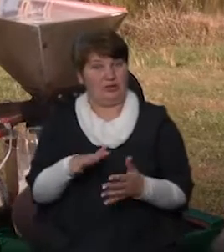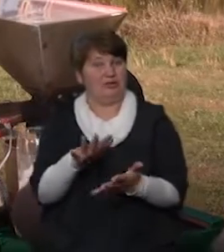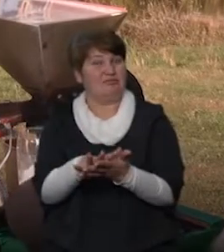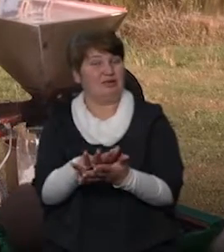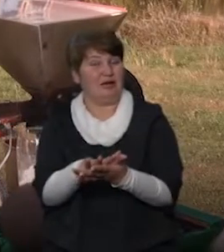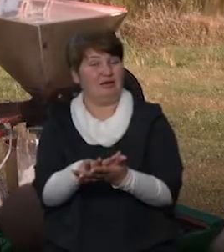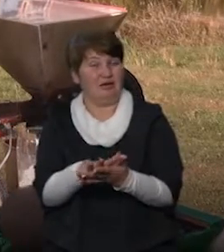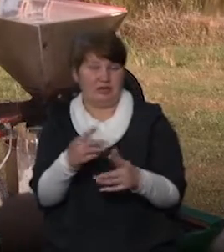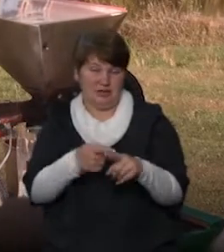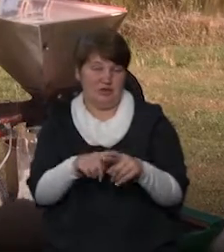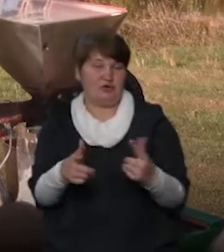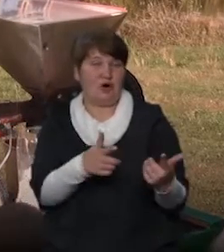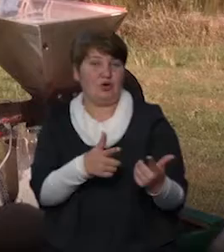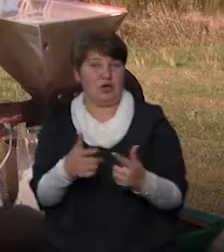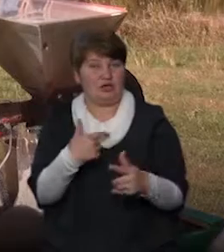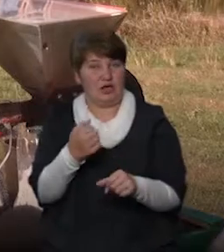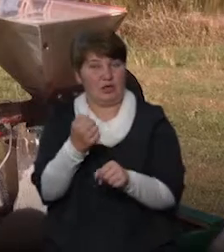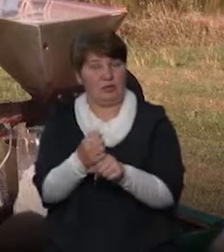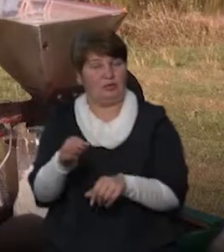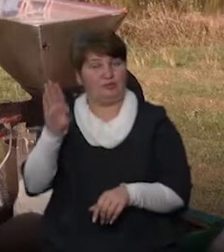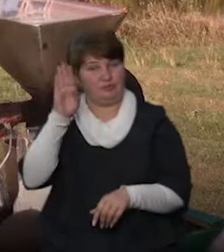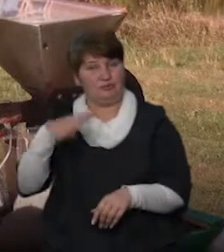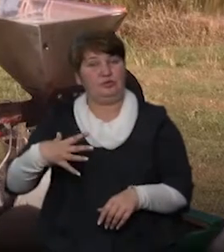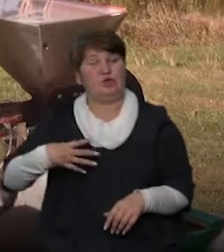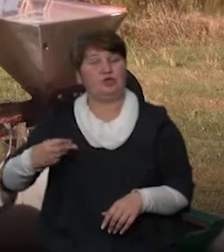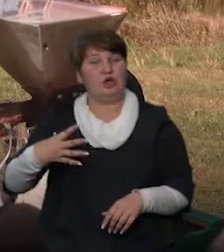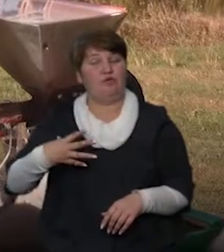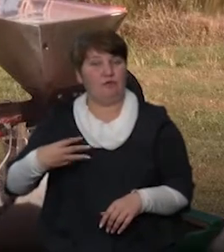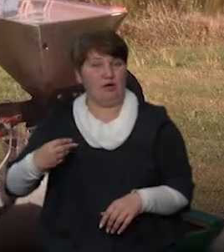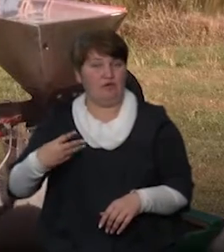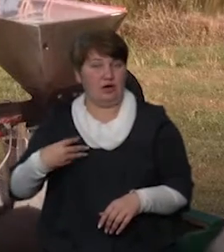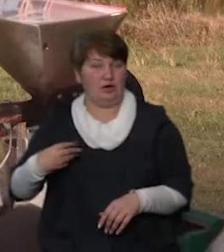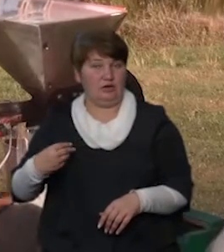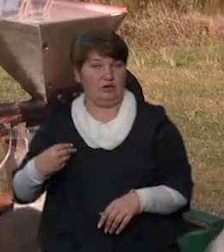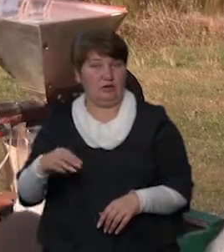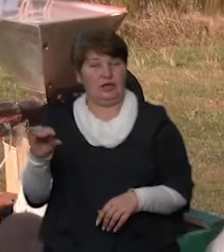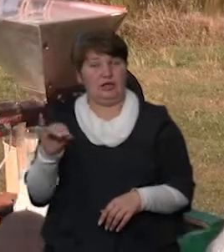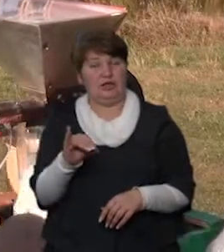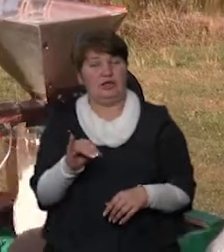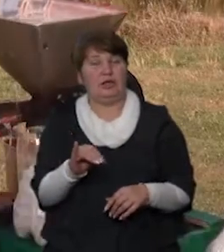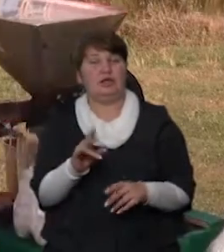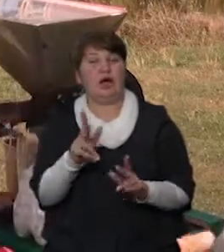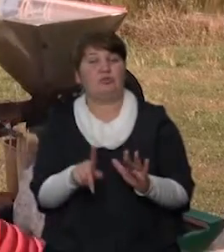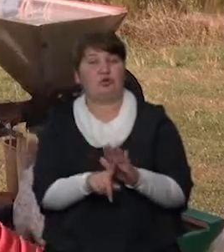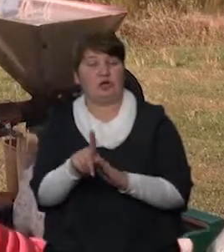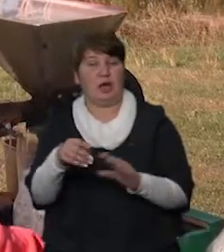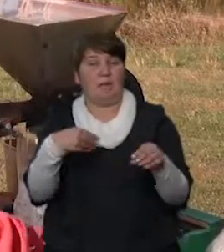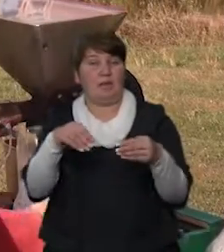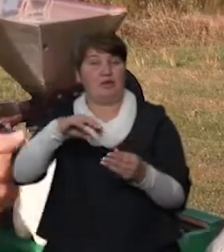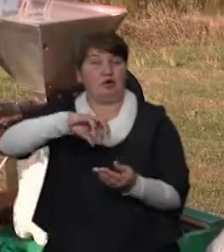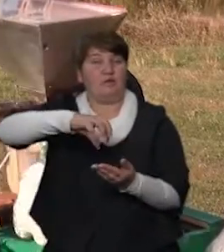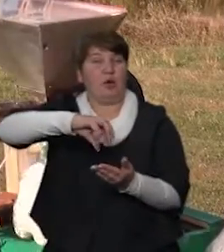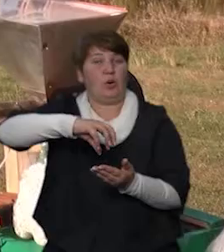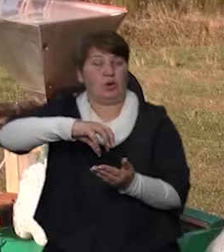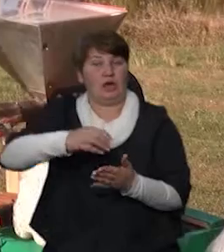Це вже готовий виріб. Це робили наші колеги зі Львова, зі Ленювіван. І від що це все починається? Це є пластикові корки, які